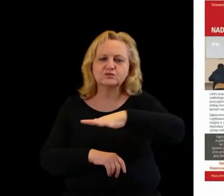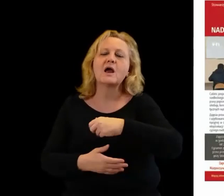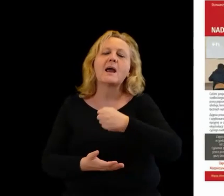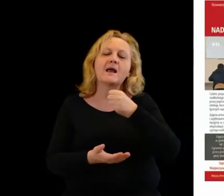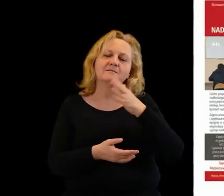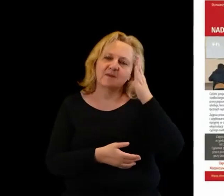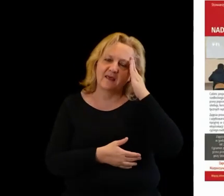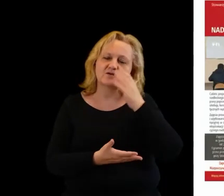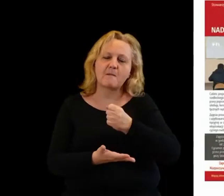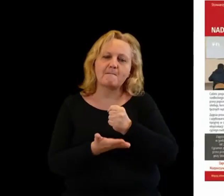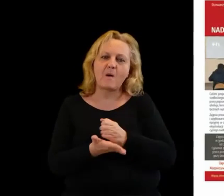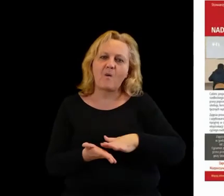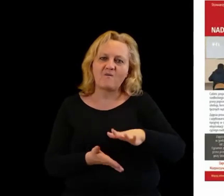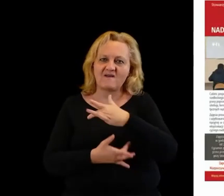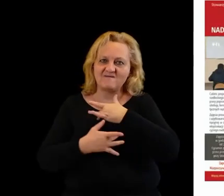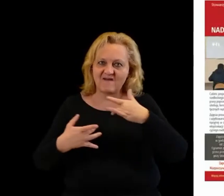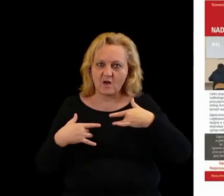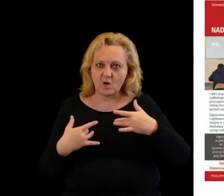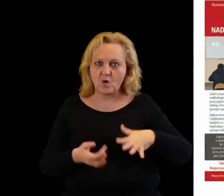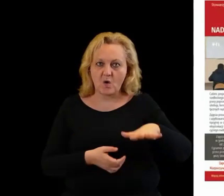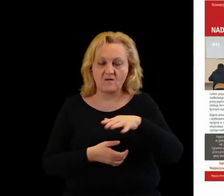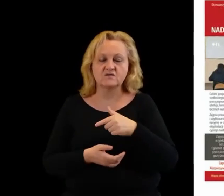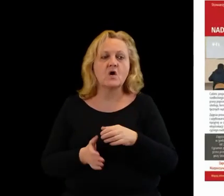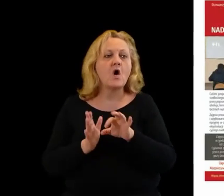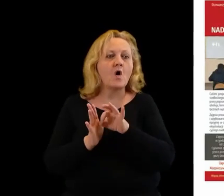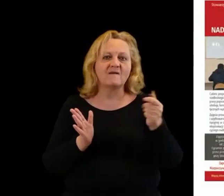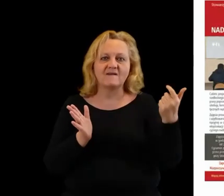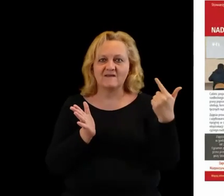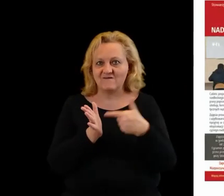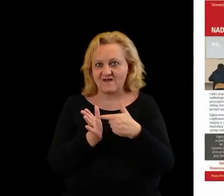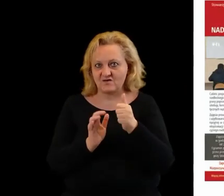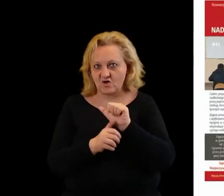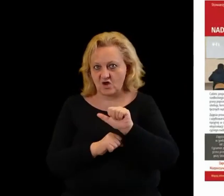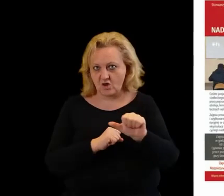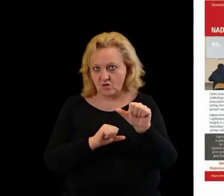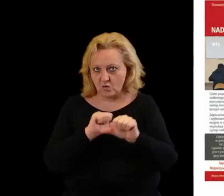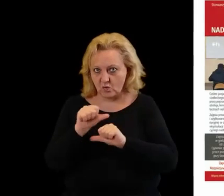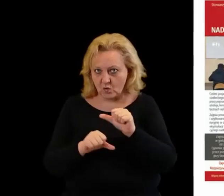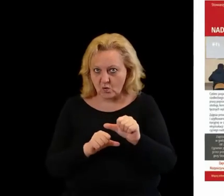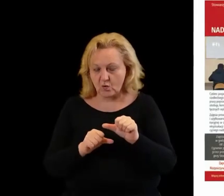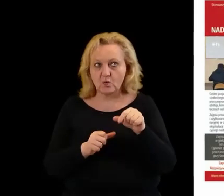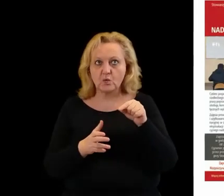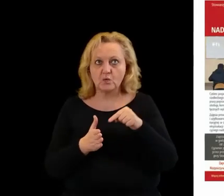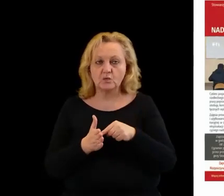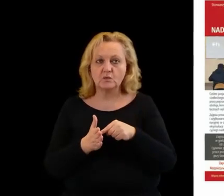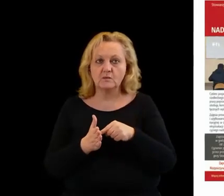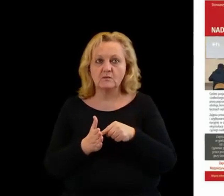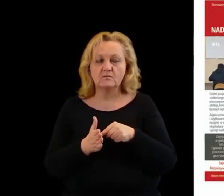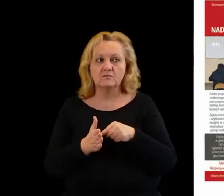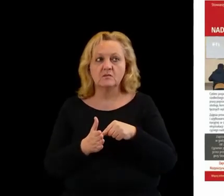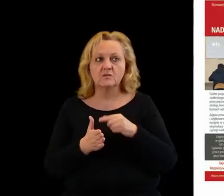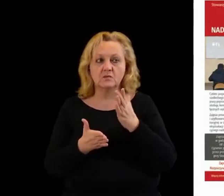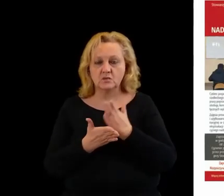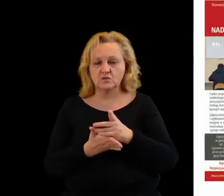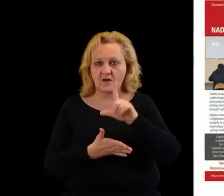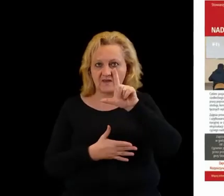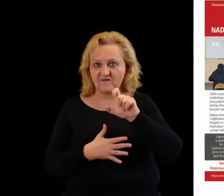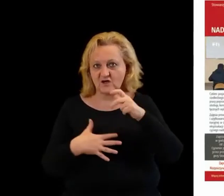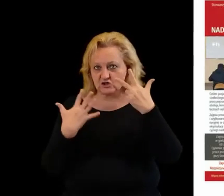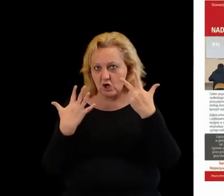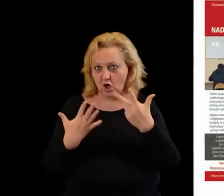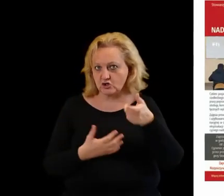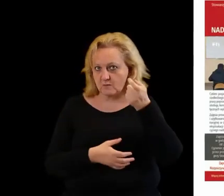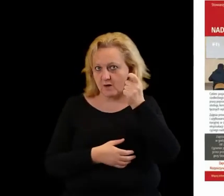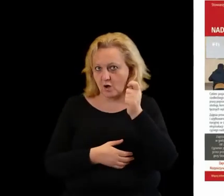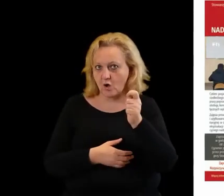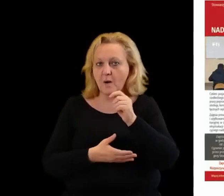węgrowskiego. I już od 2011 roku to było w jednym roku 208 godzin udzielonego